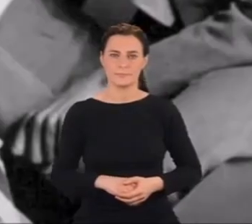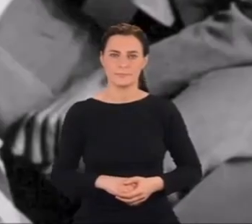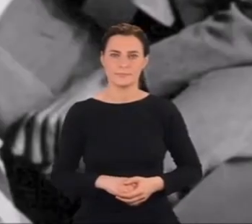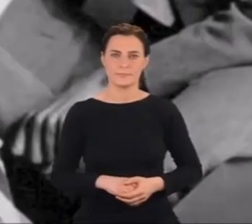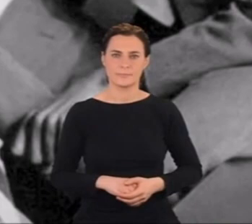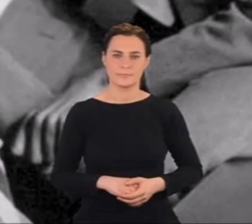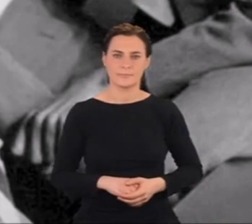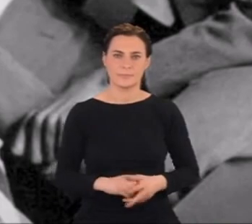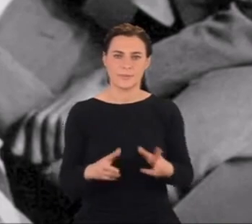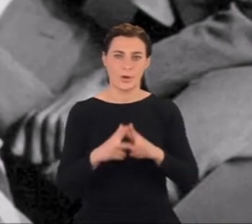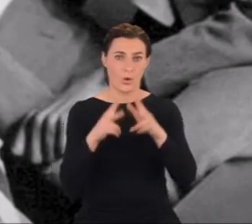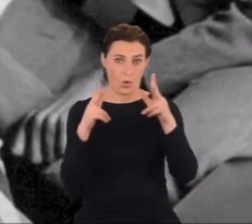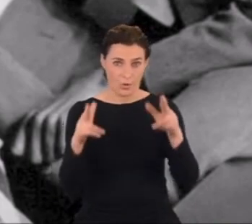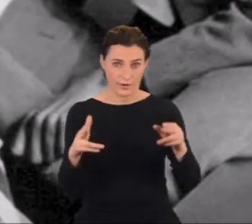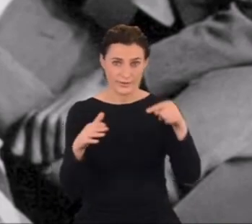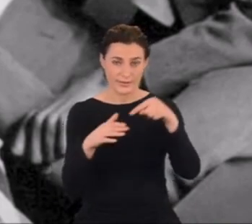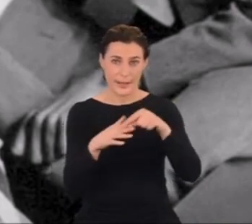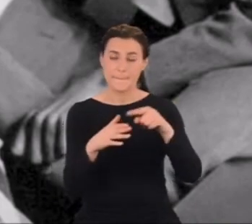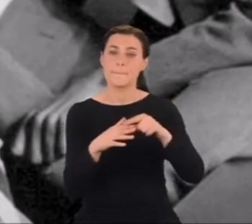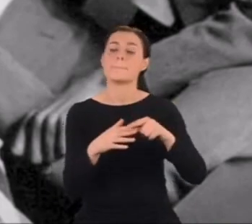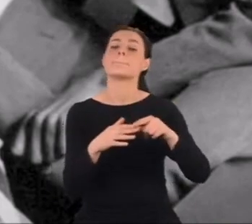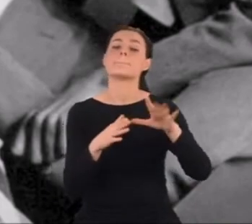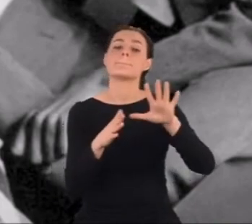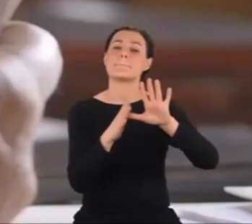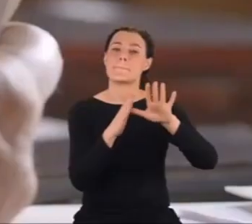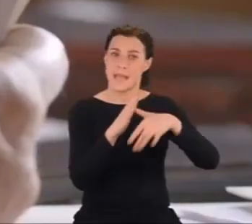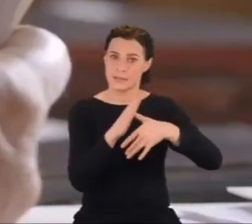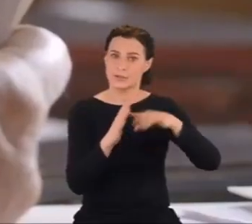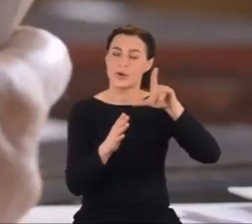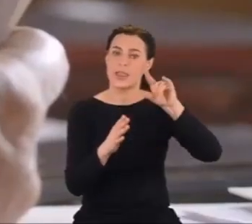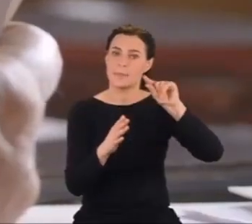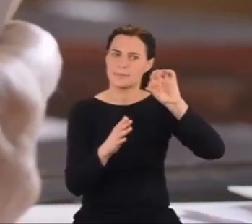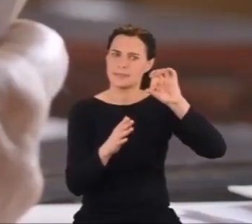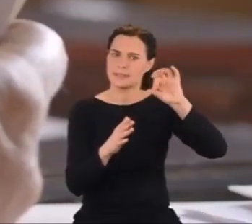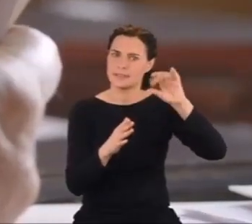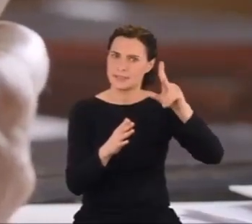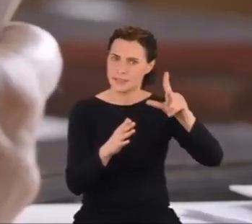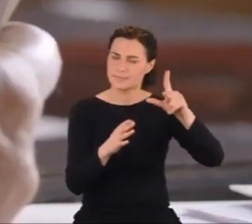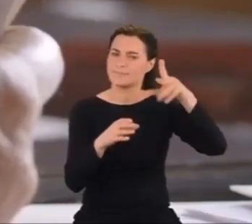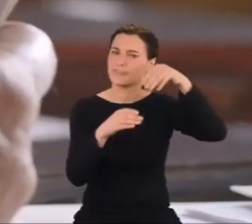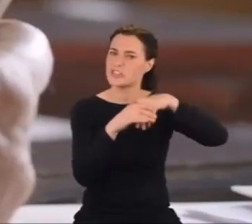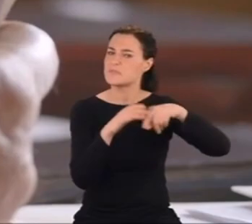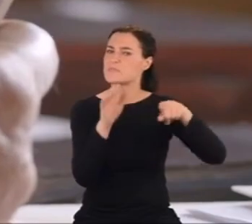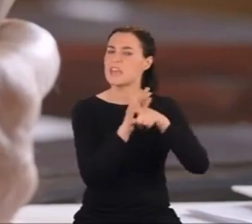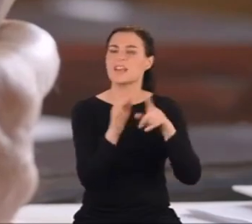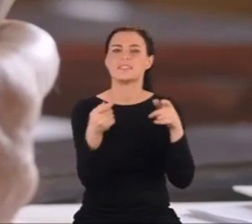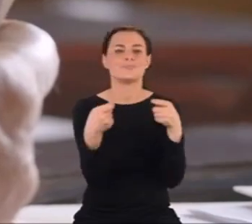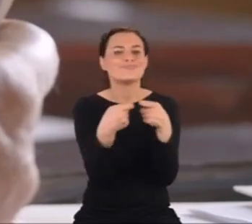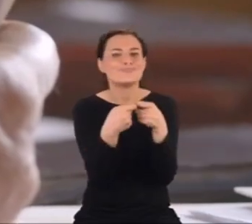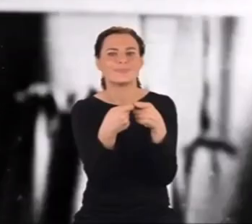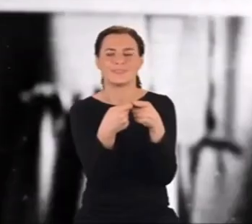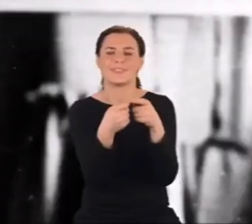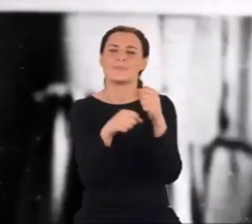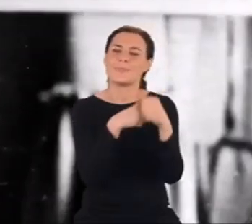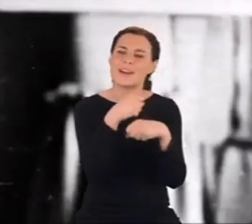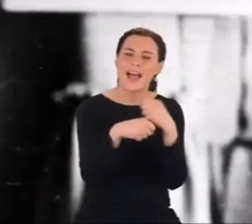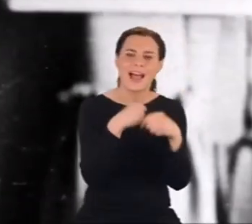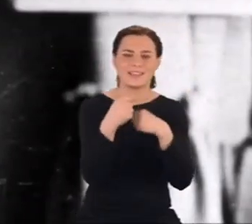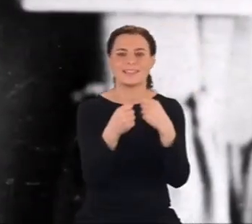W tym okresie Lipsk wyrasta na ważny ośrodek fizyki teoretycznej. Majoranę i Heisenberga łączy bliska przyjaźń.